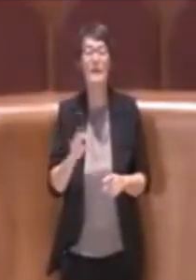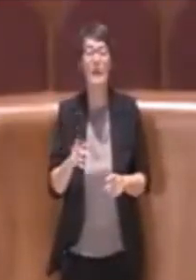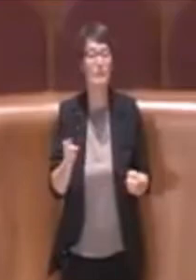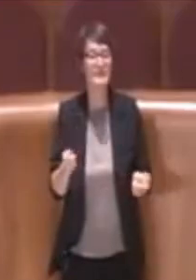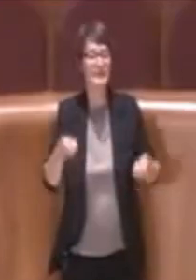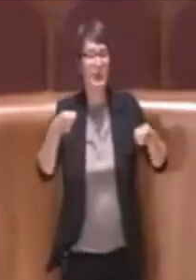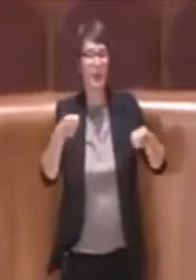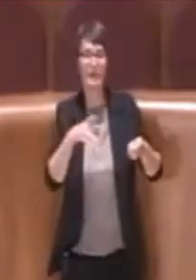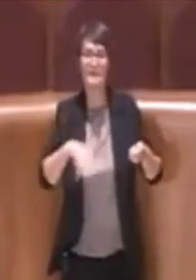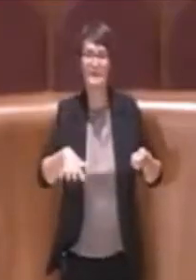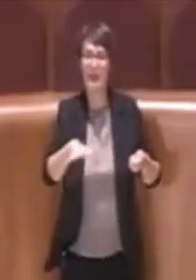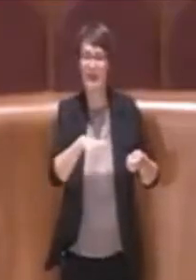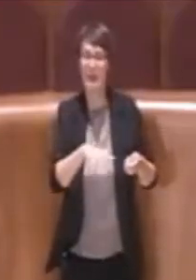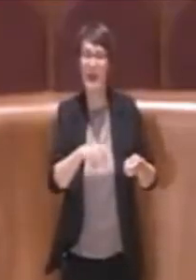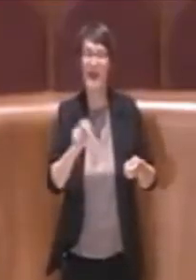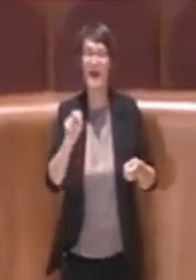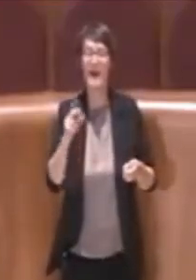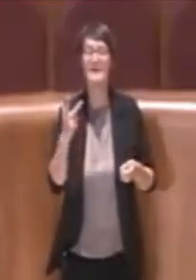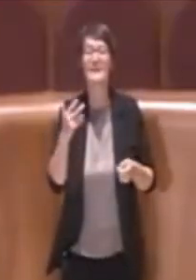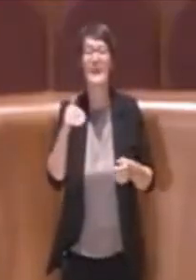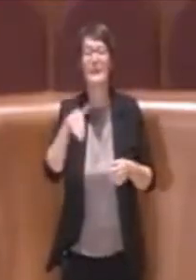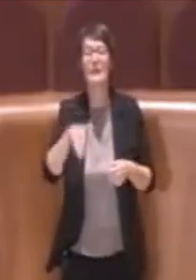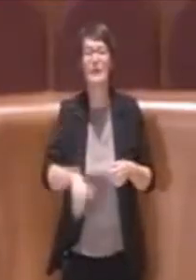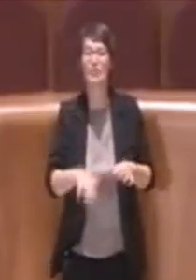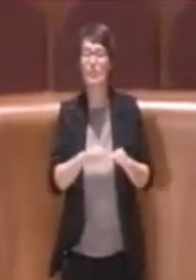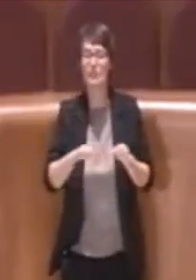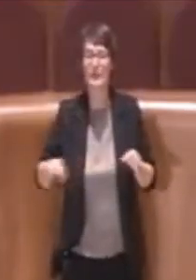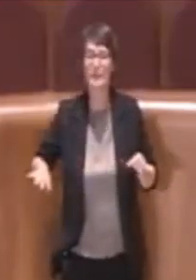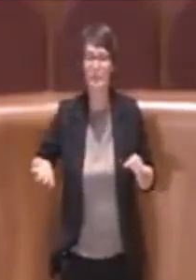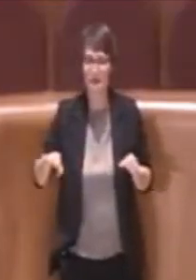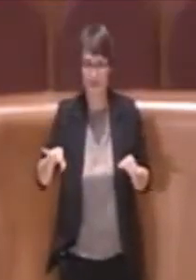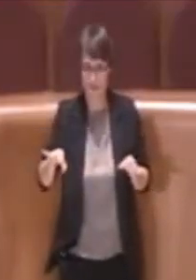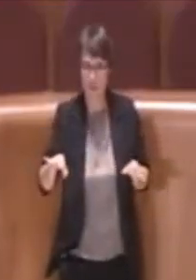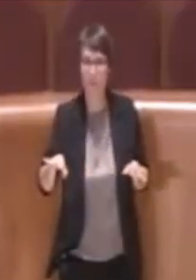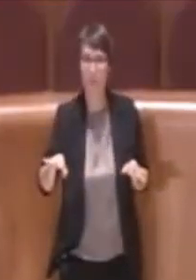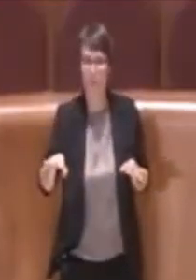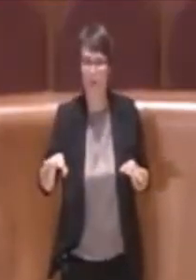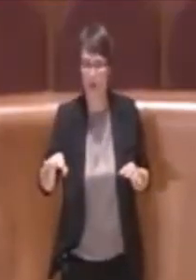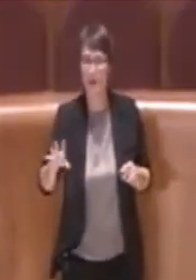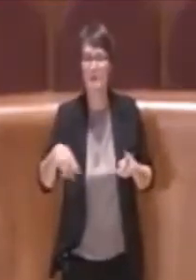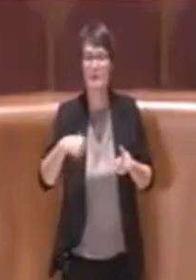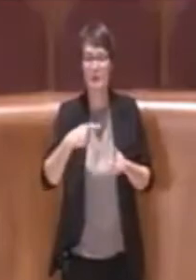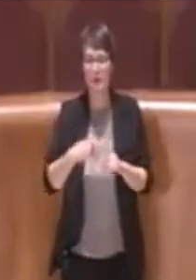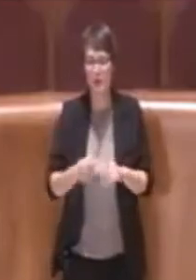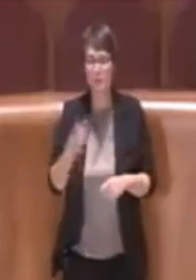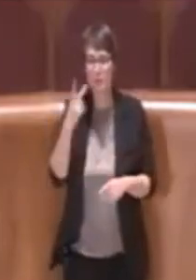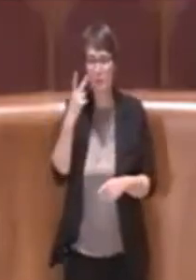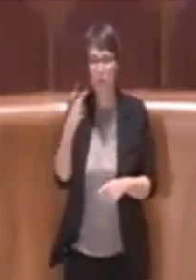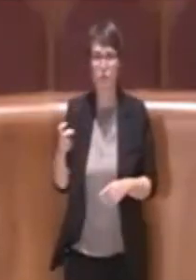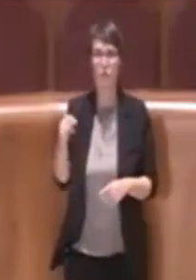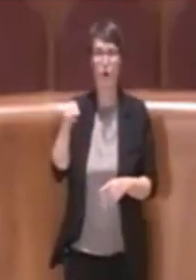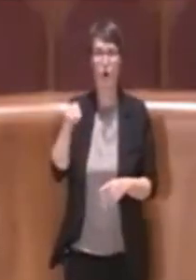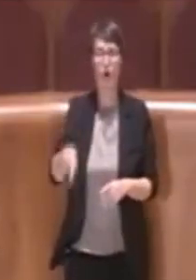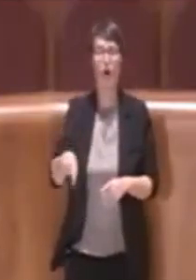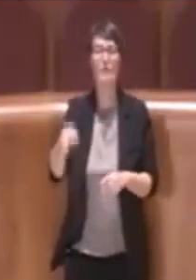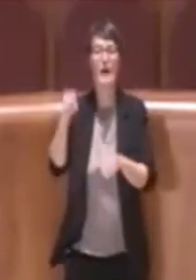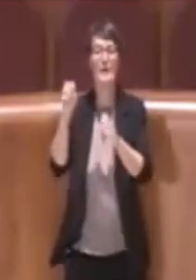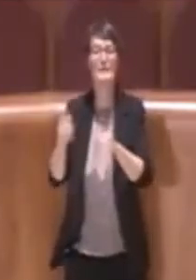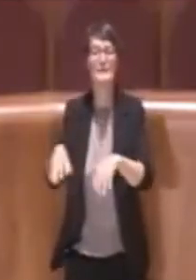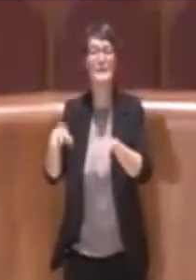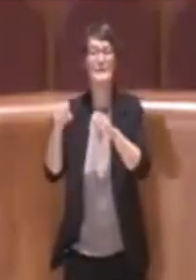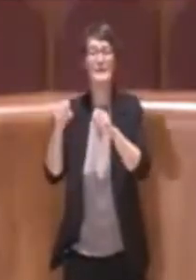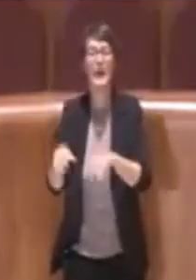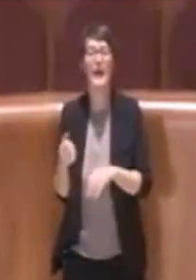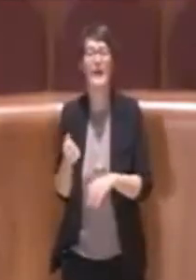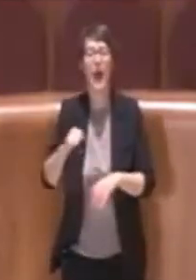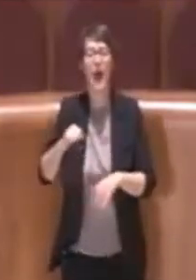per conto del NAD ed è stata individuata una discarica abusiva e dunque